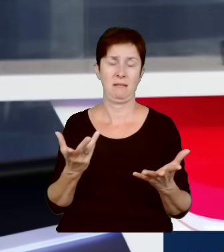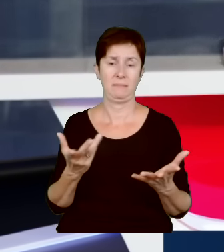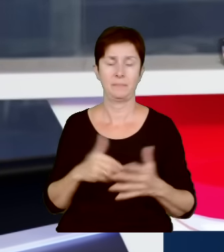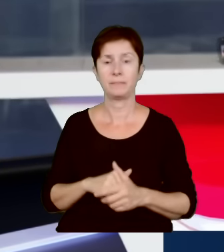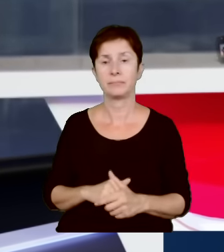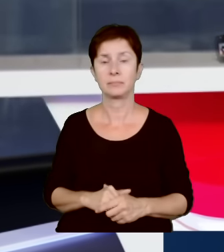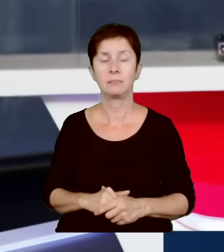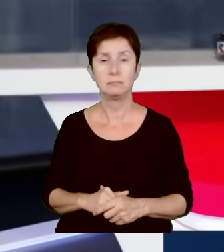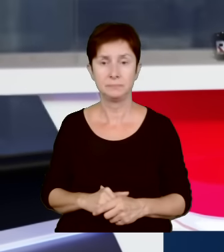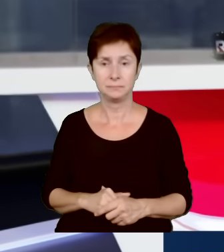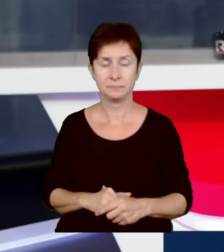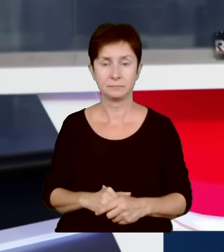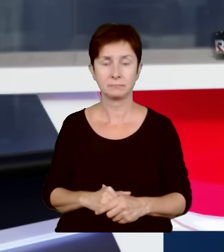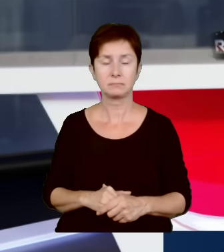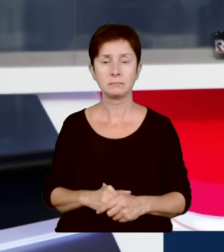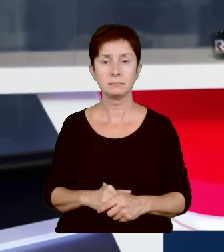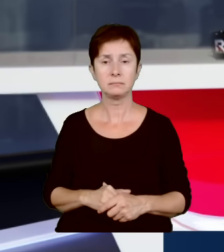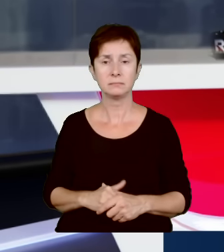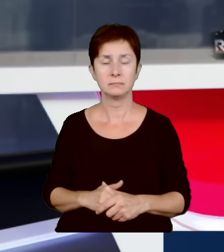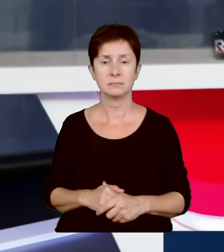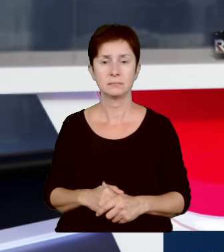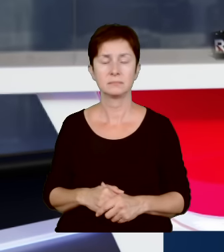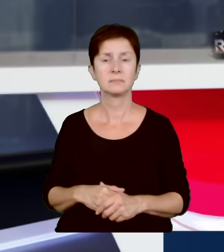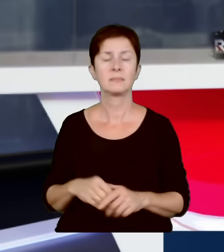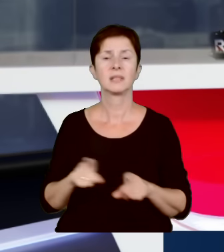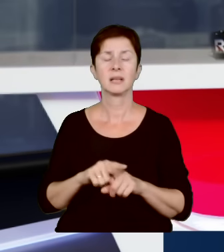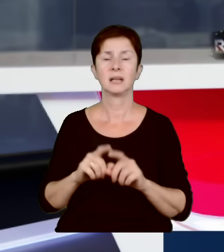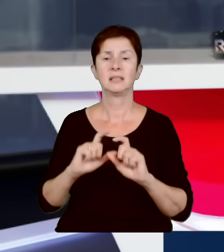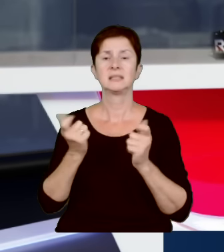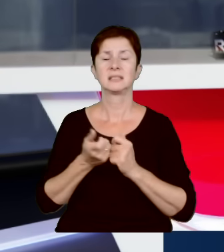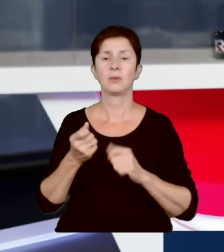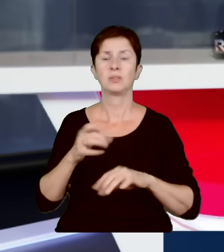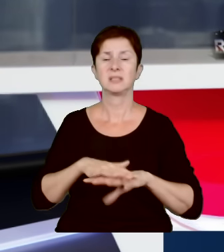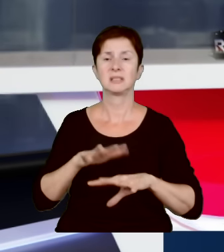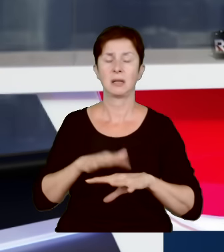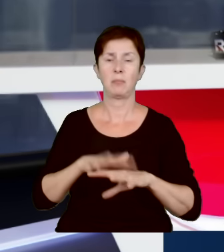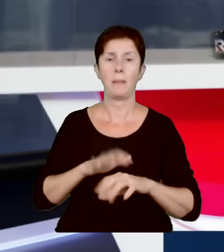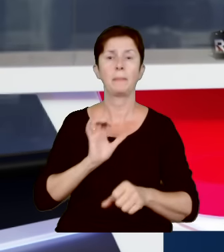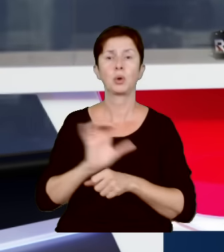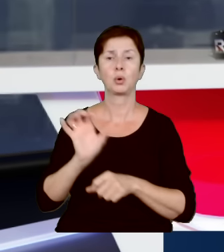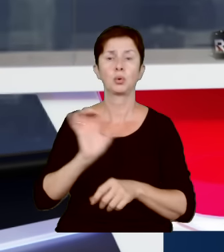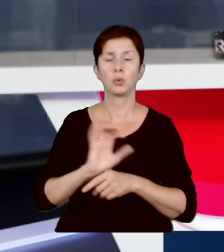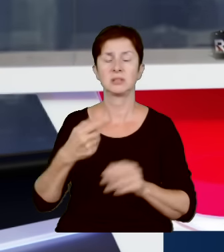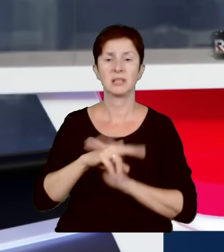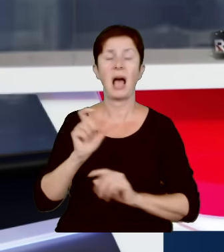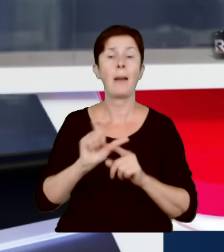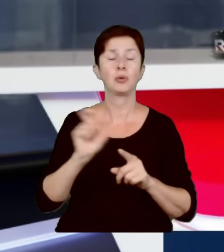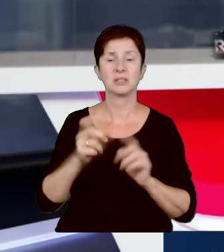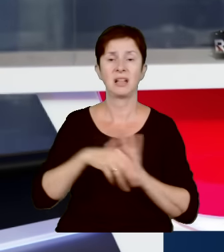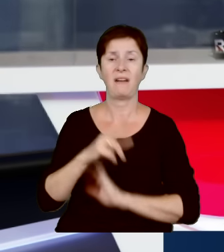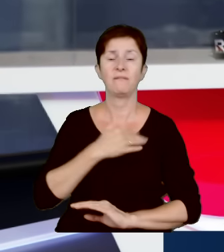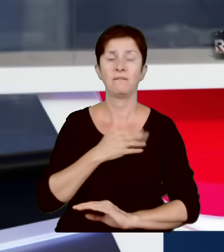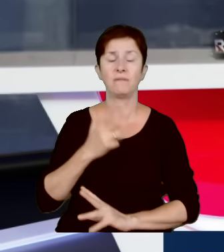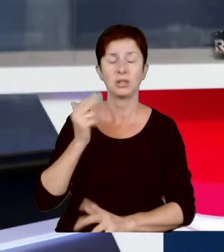stwierdzone, że chodziło o cały system produkcji amunicji dla wojska polskiego. Też niezwykle ważny w dzisiejszych